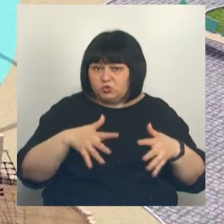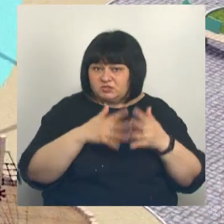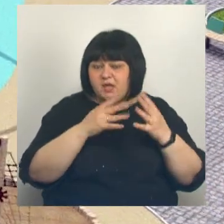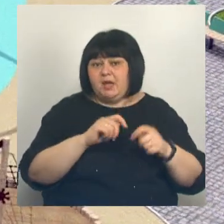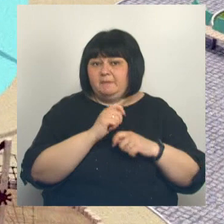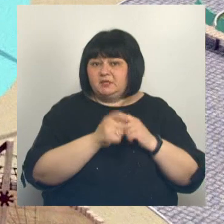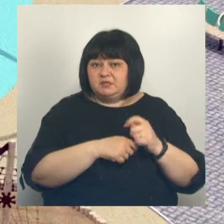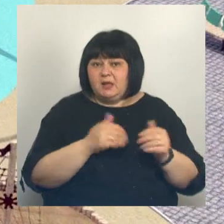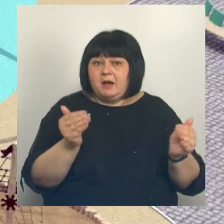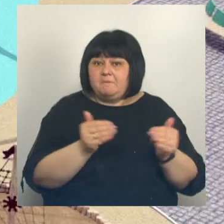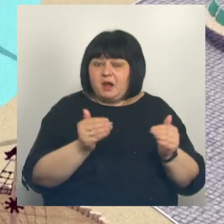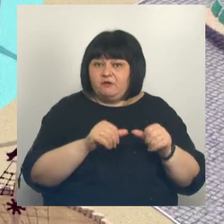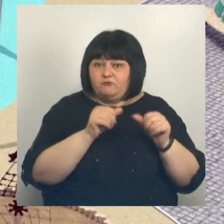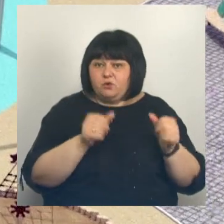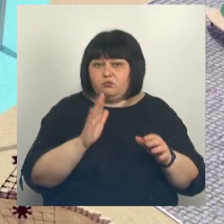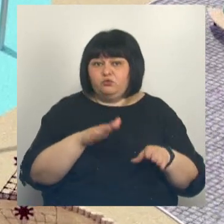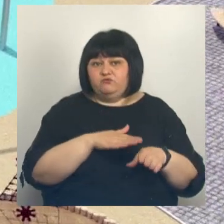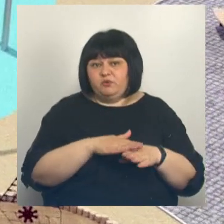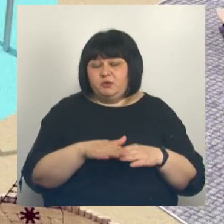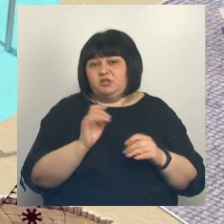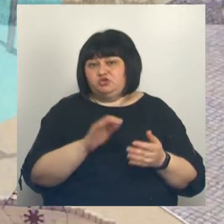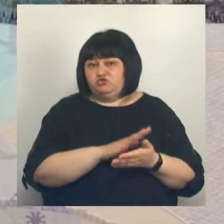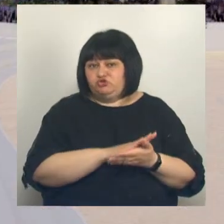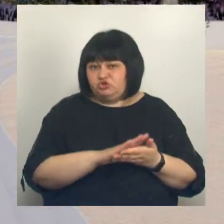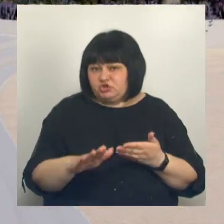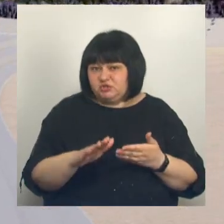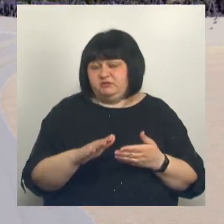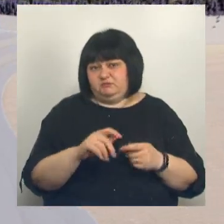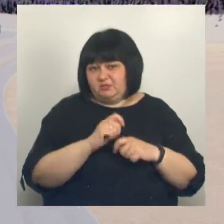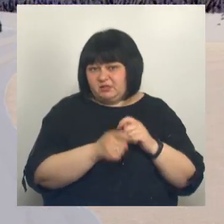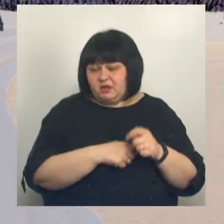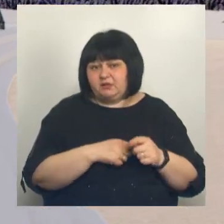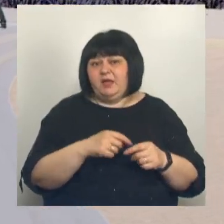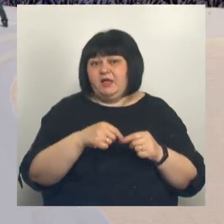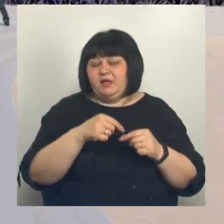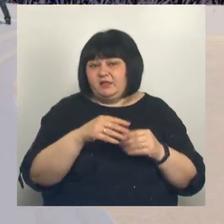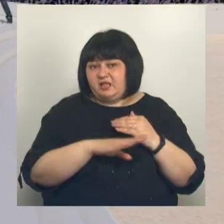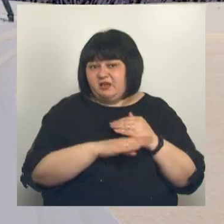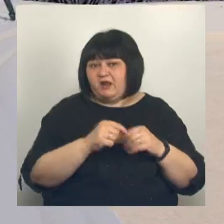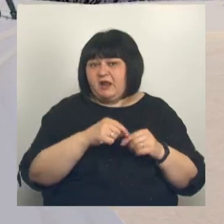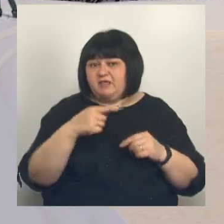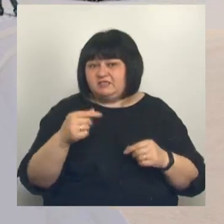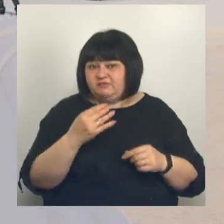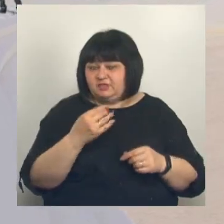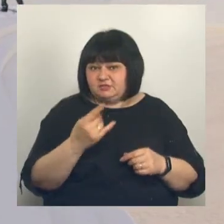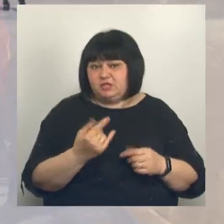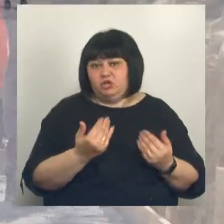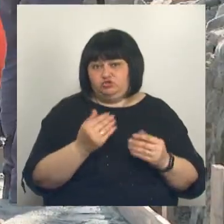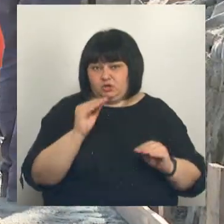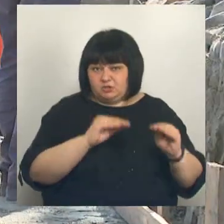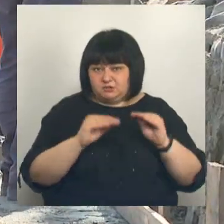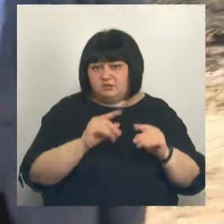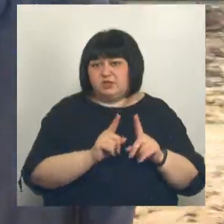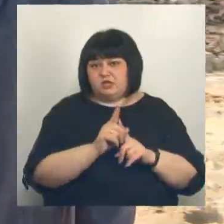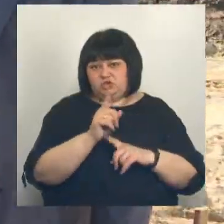примеру, малые архитектурные формы будут выполнены из экологически чистого сырья – дерева-лиственницы. Сейчас реконструкция на начальном этапе.